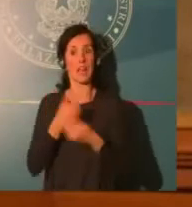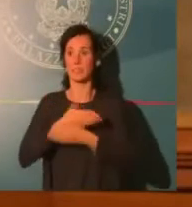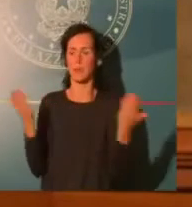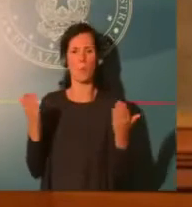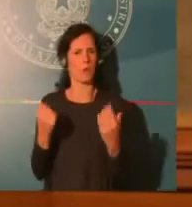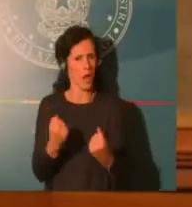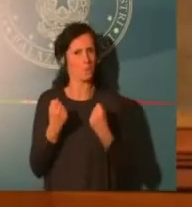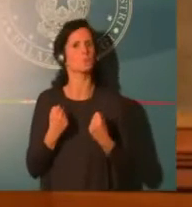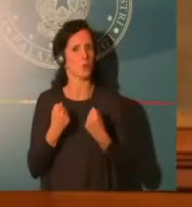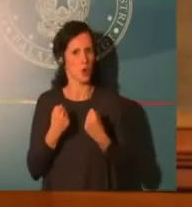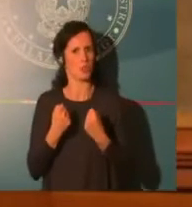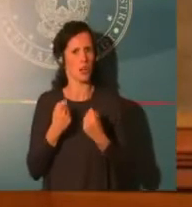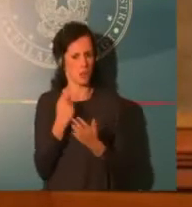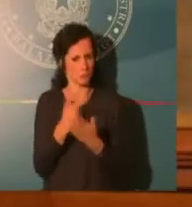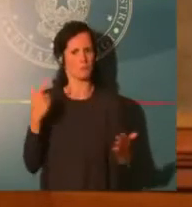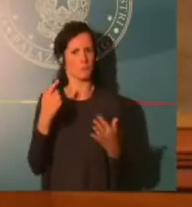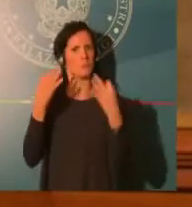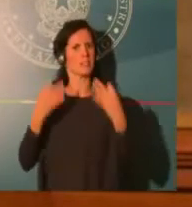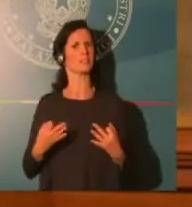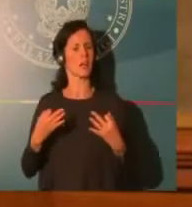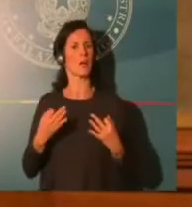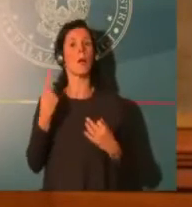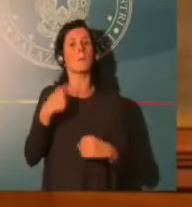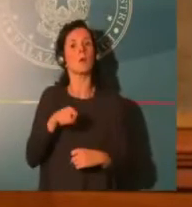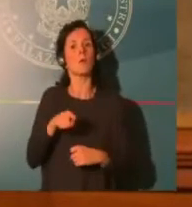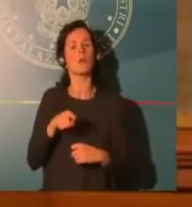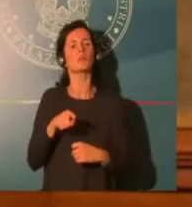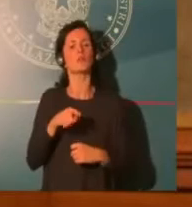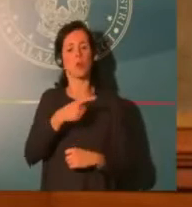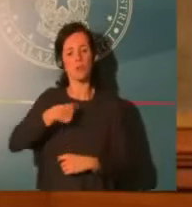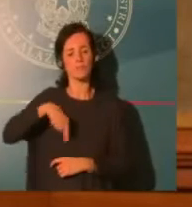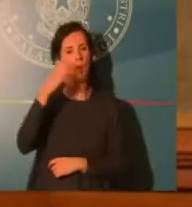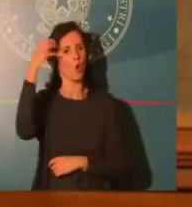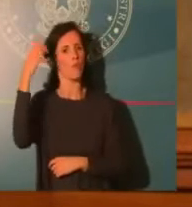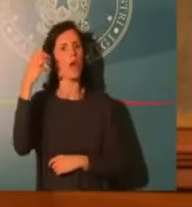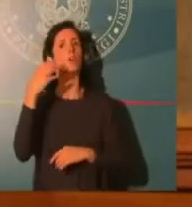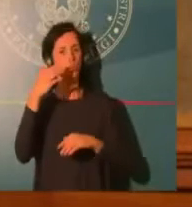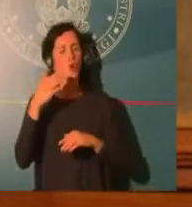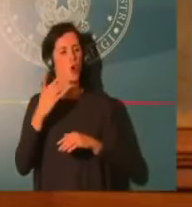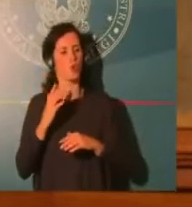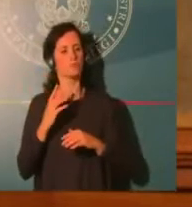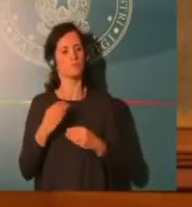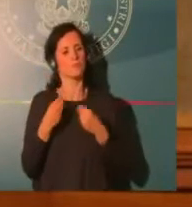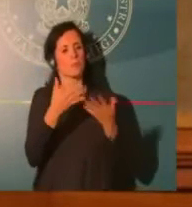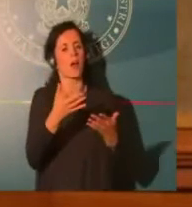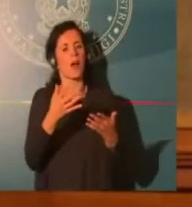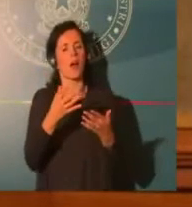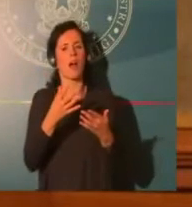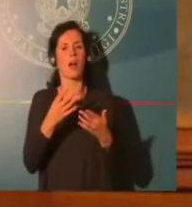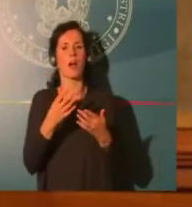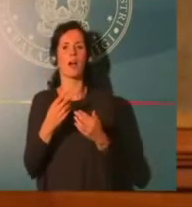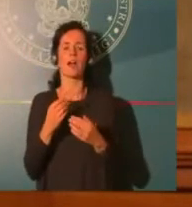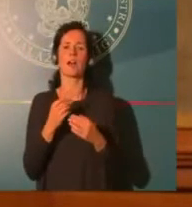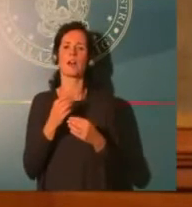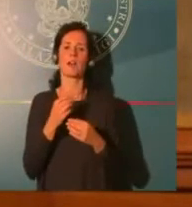Noi siamo consapevoli che non è necessario fare un intervento aggiuntivo, avevamo le risorse per farlo, lo abbiamo fatto. La nostra